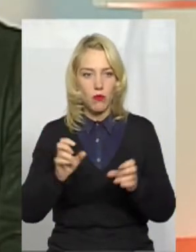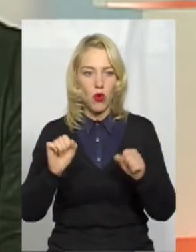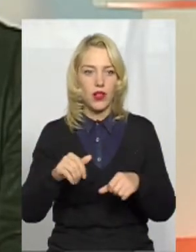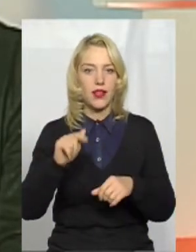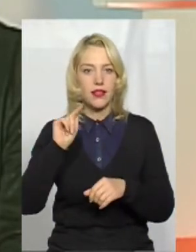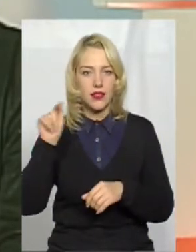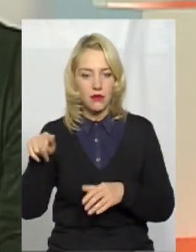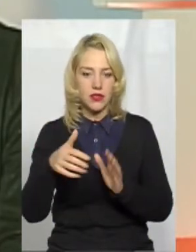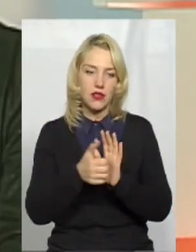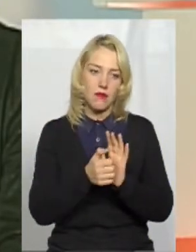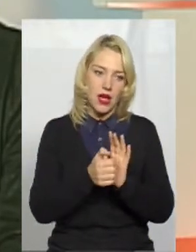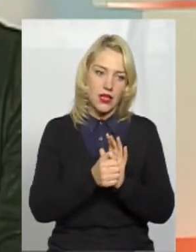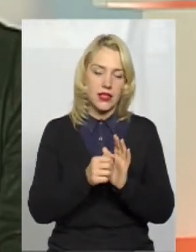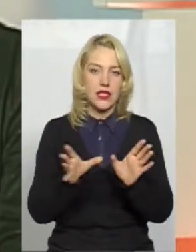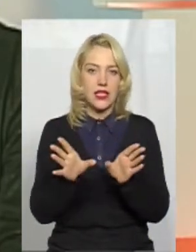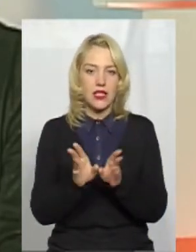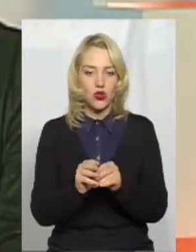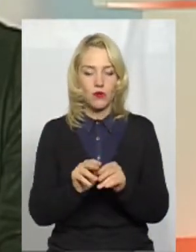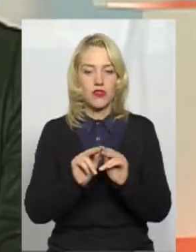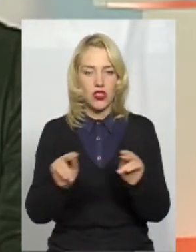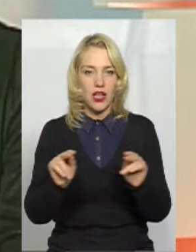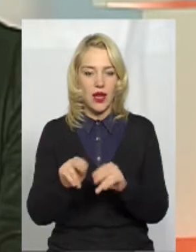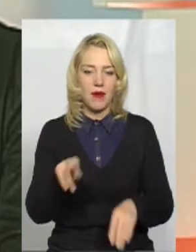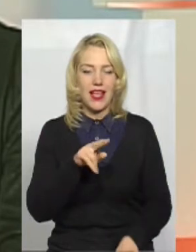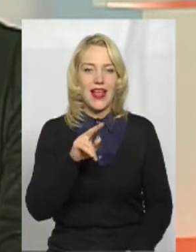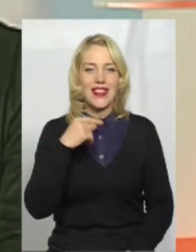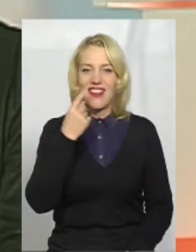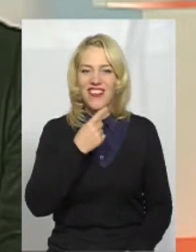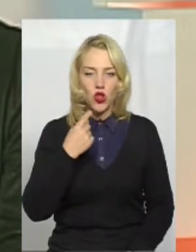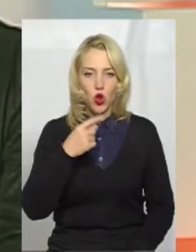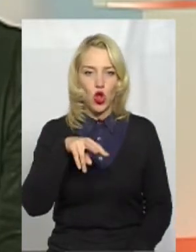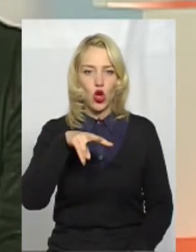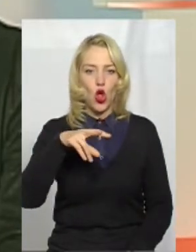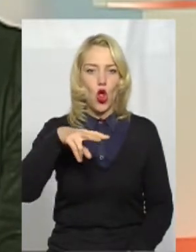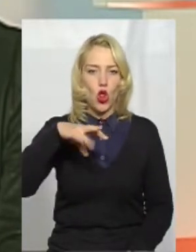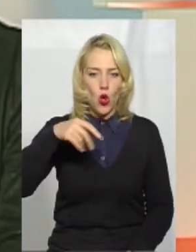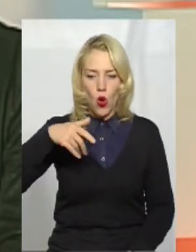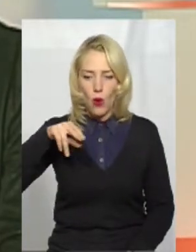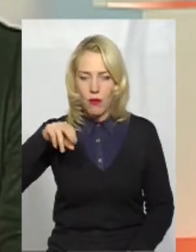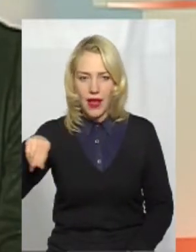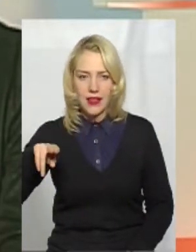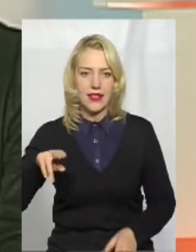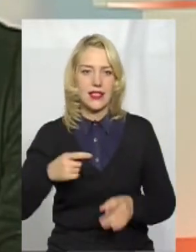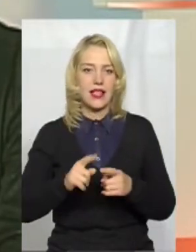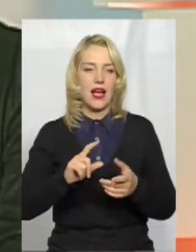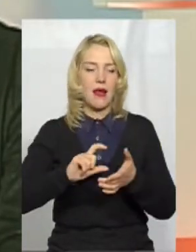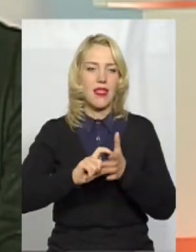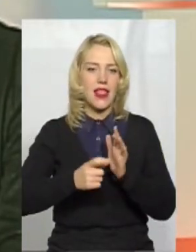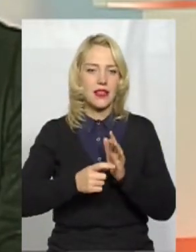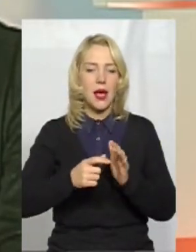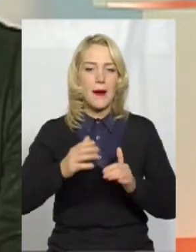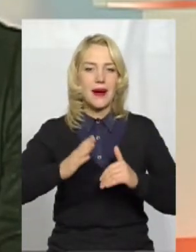займатися з вчителями-дефектологами, з вчителями-логопедами, кабінети практичних, психолога.